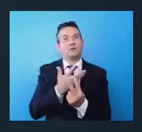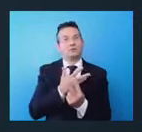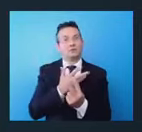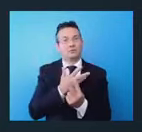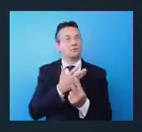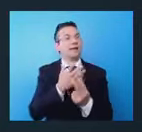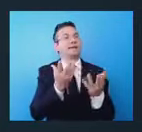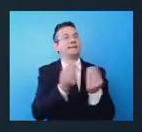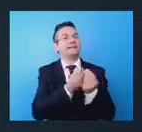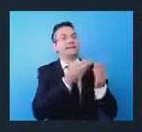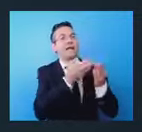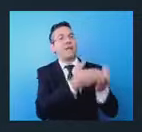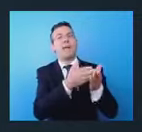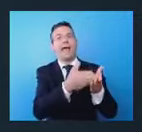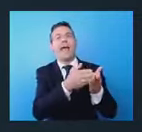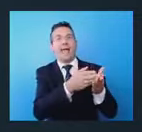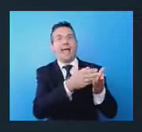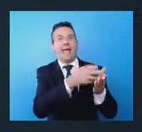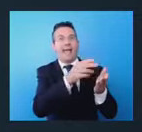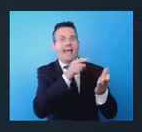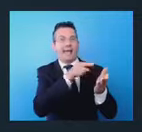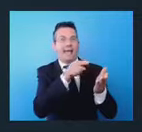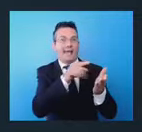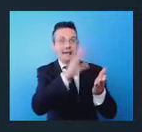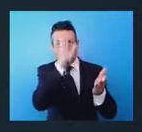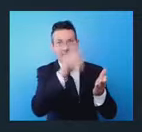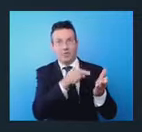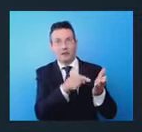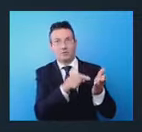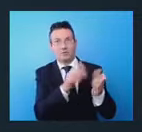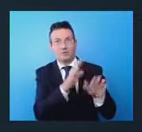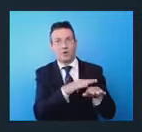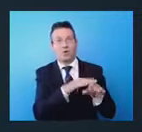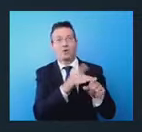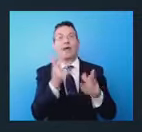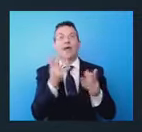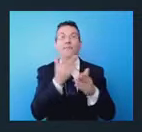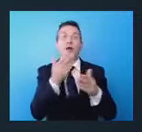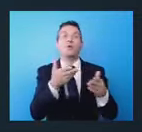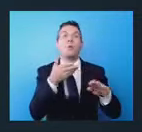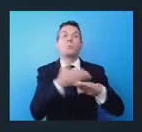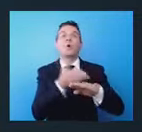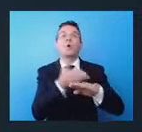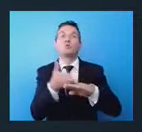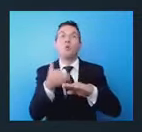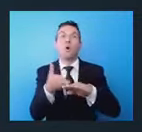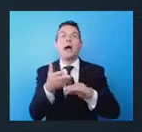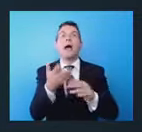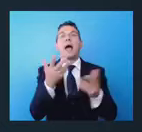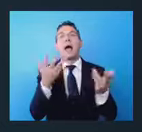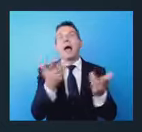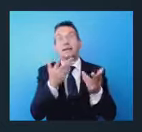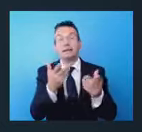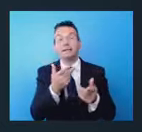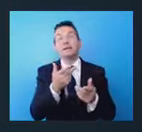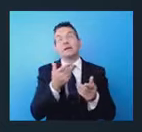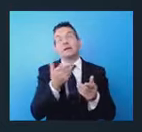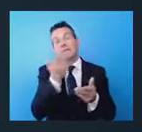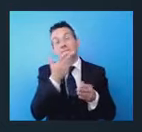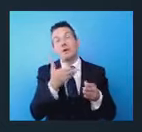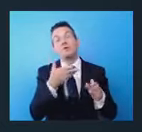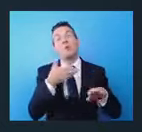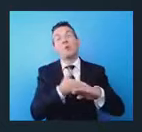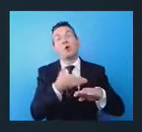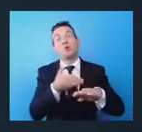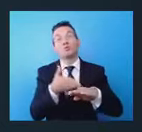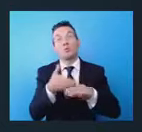nell'utilizzare almeno nelle movimentazioni portuali, non dico forse nell'arraversata, ma almeno nelle operazioni portuali,